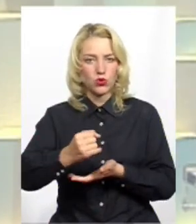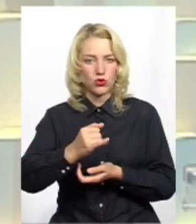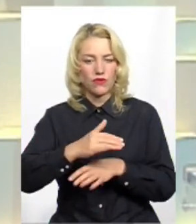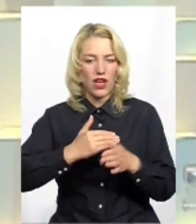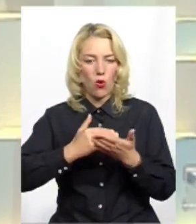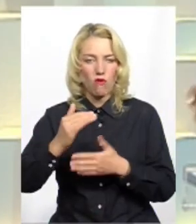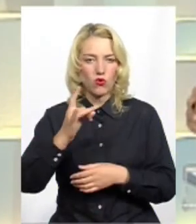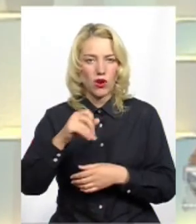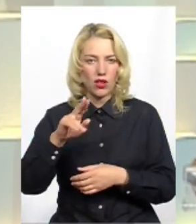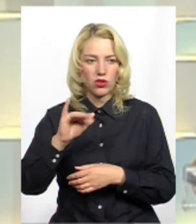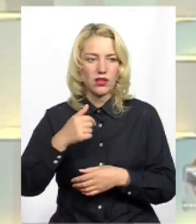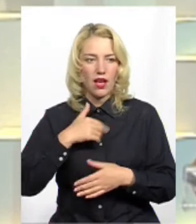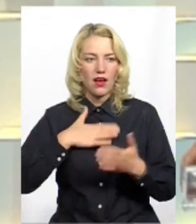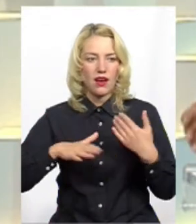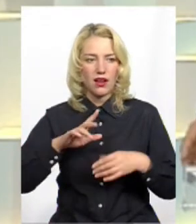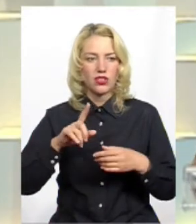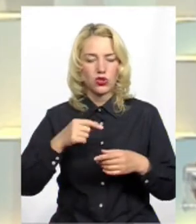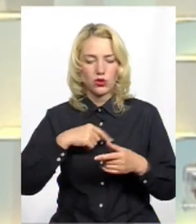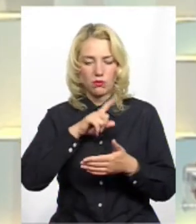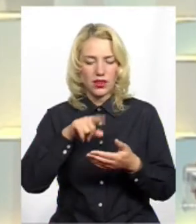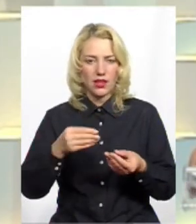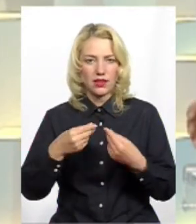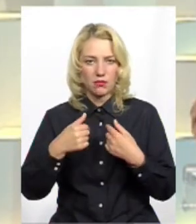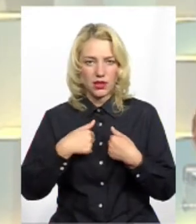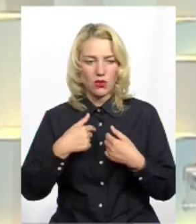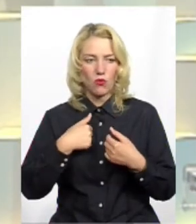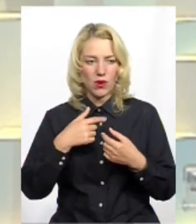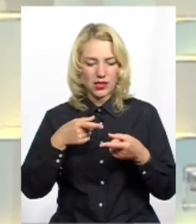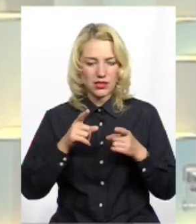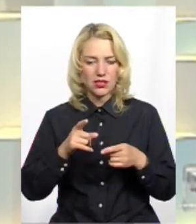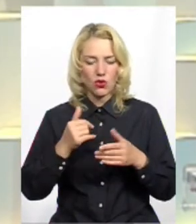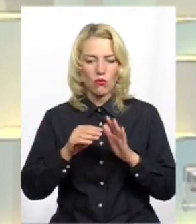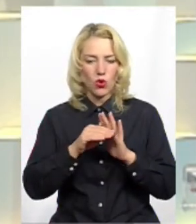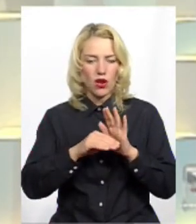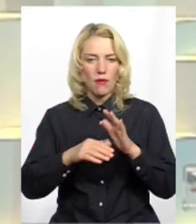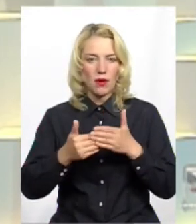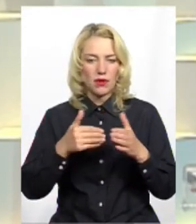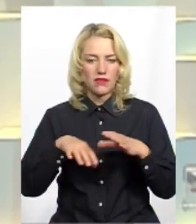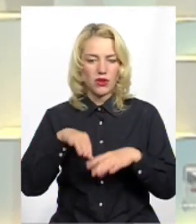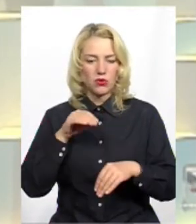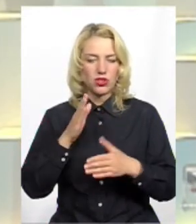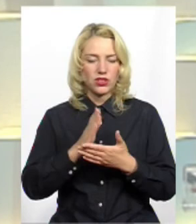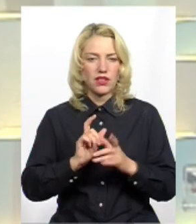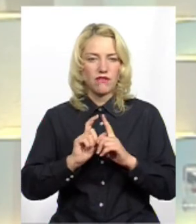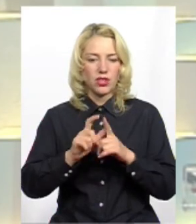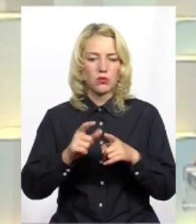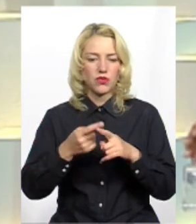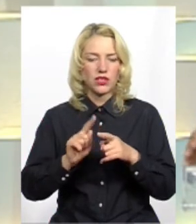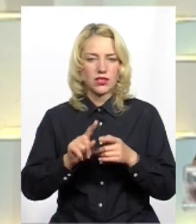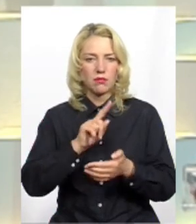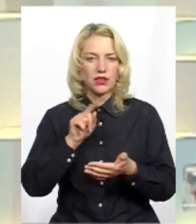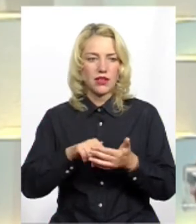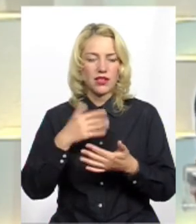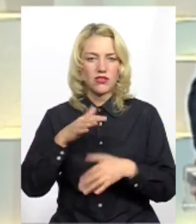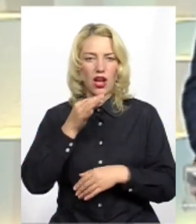Верховної Ради. І я радий, що це питання все-таки задали мені. Дійсно, в мене в програмі предвиборчі є відповідь на дане питання. Я вже